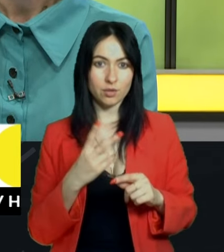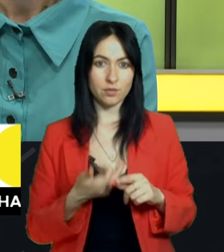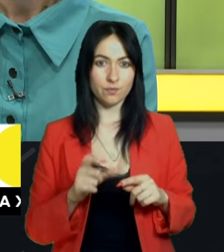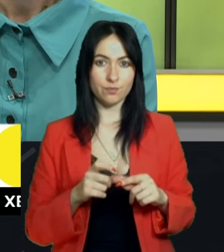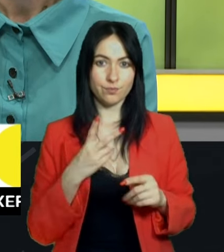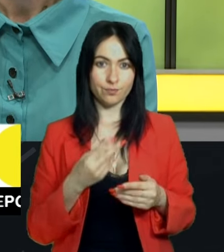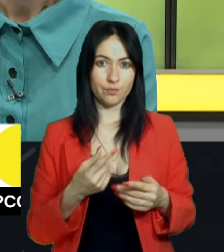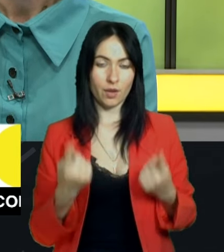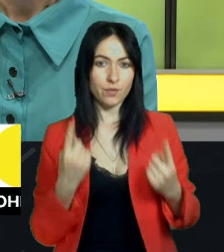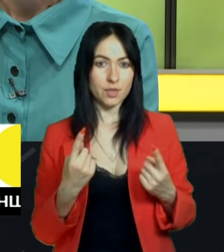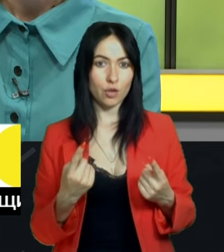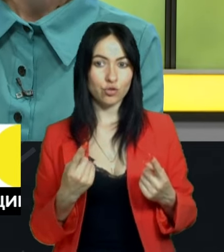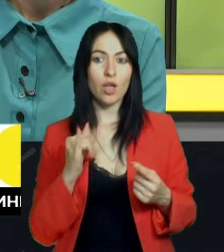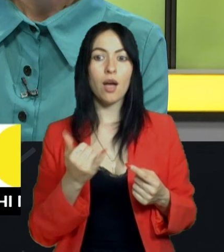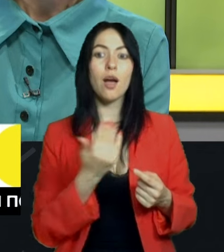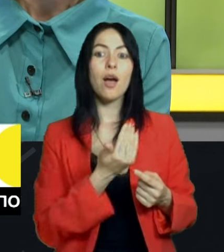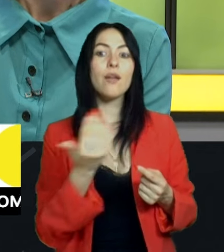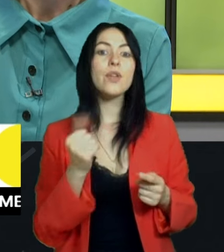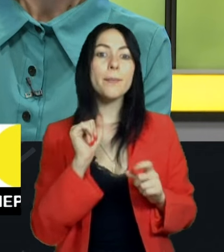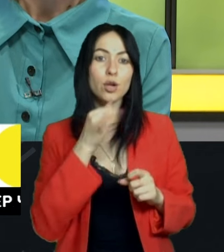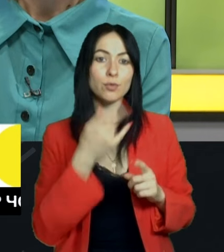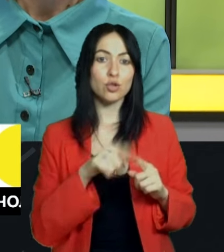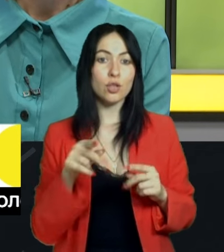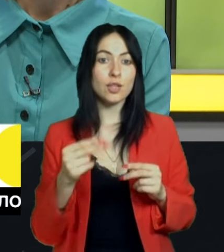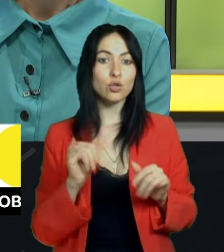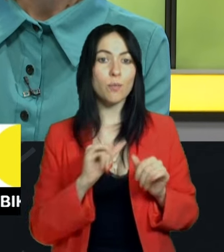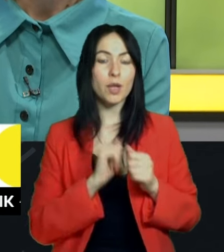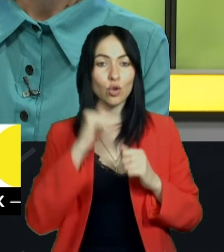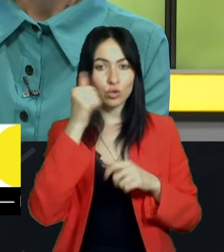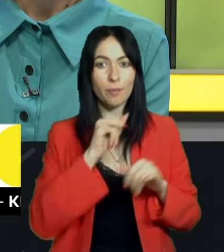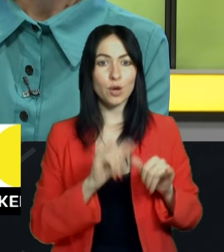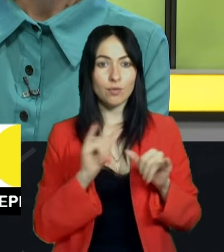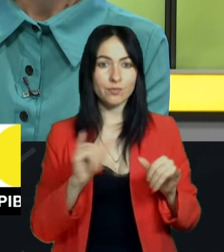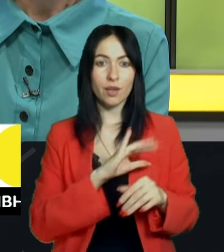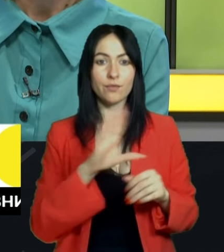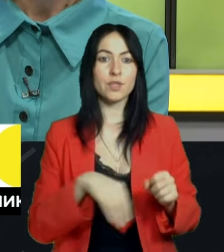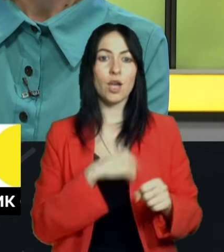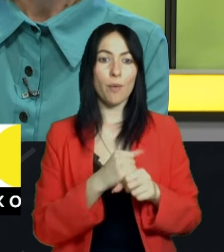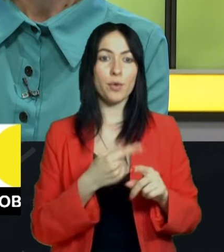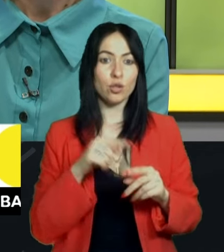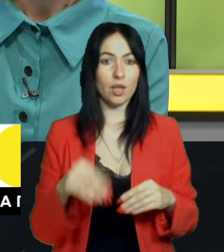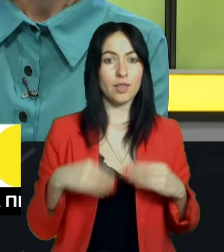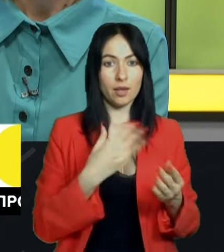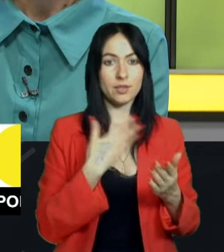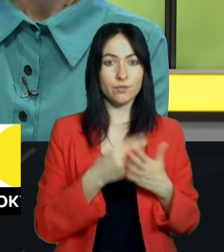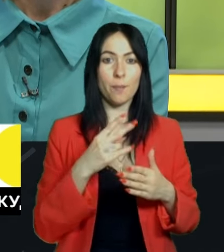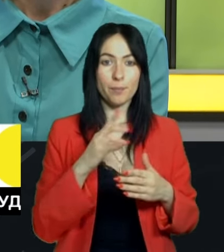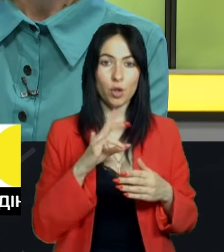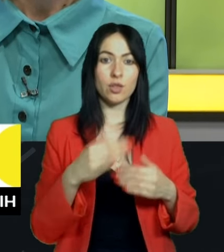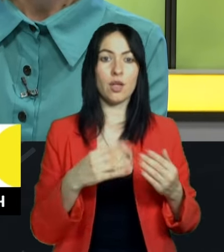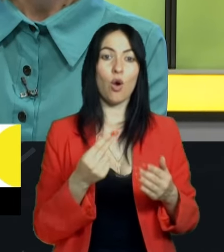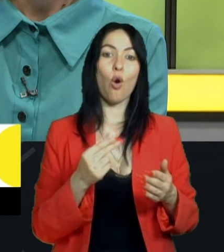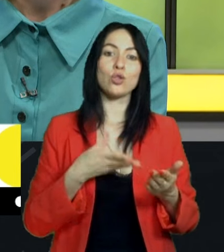І ви можете побачити, що ця сума зростає з кожним роком. Вся робота дає свої плоди, кошти сплачуються, податки і бюджет